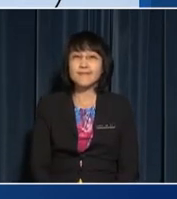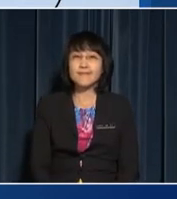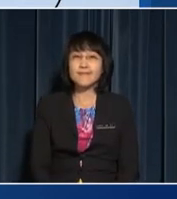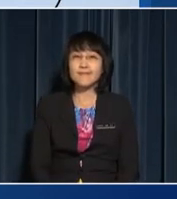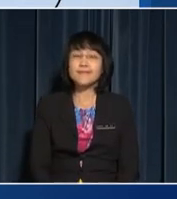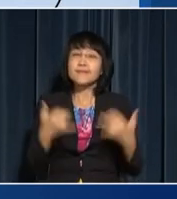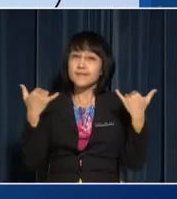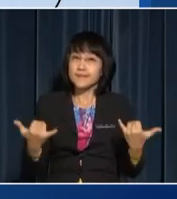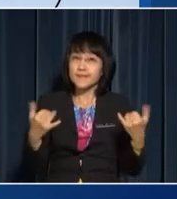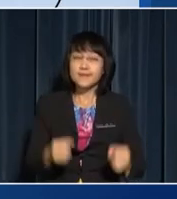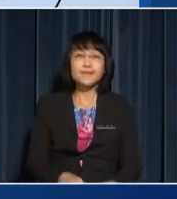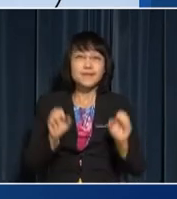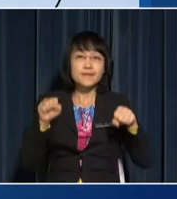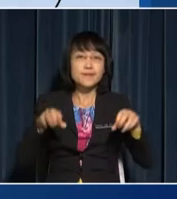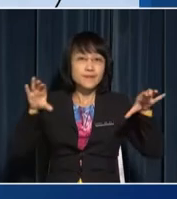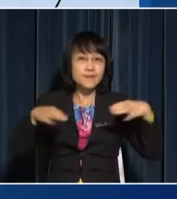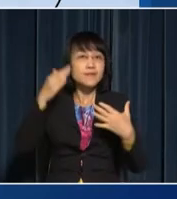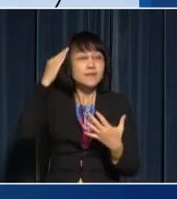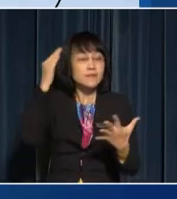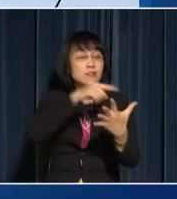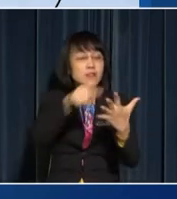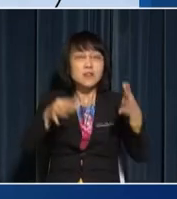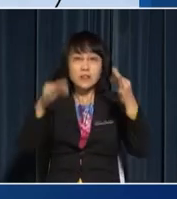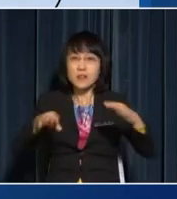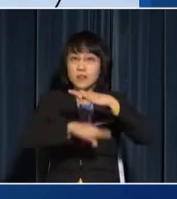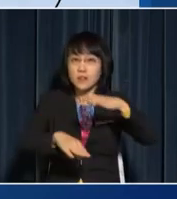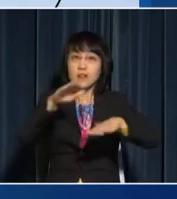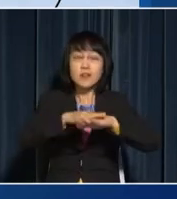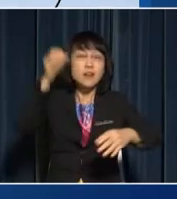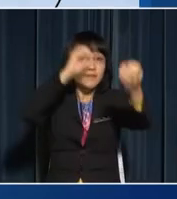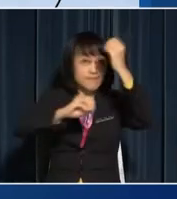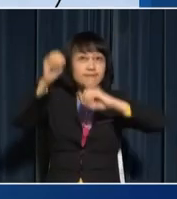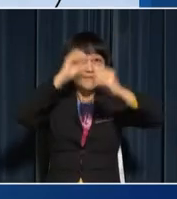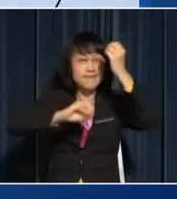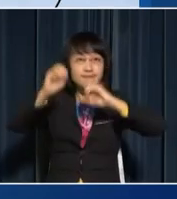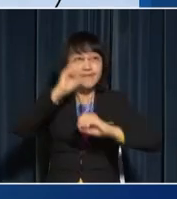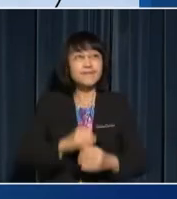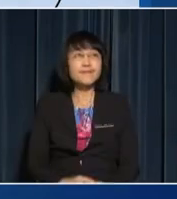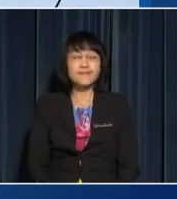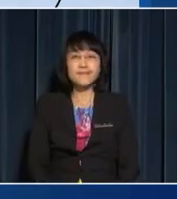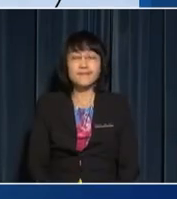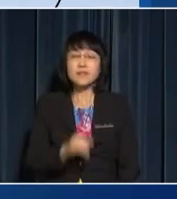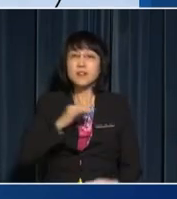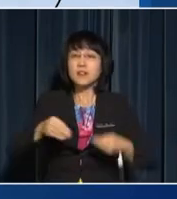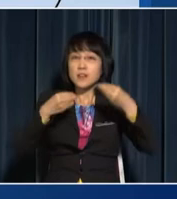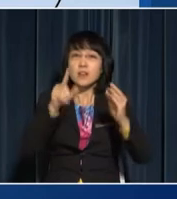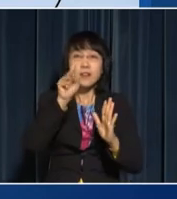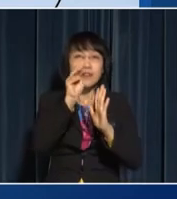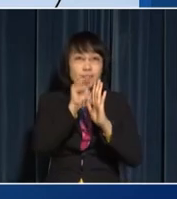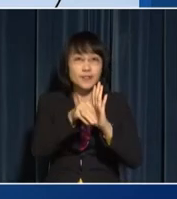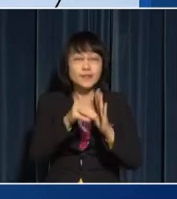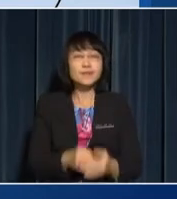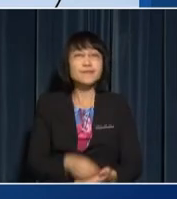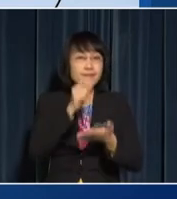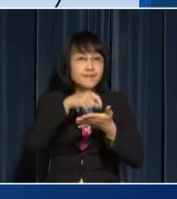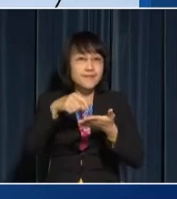Now, can you make inferences based on the observation? I will give you 1 minute